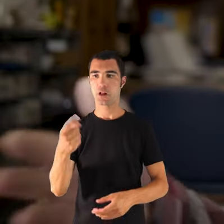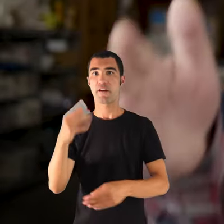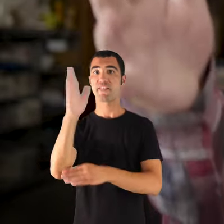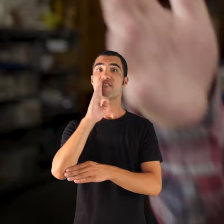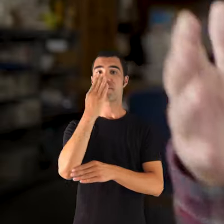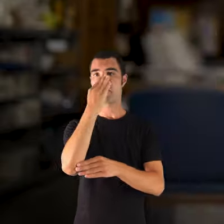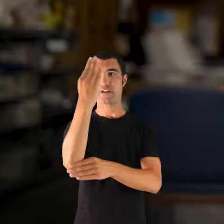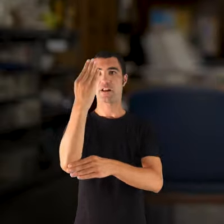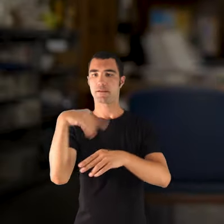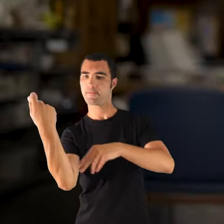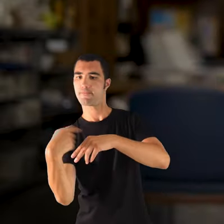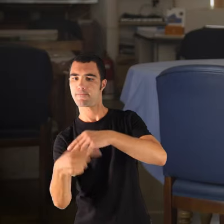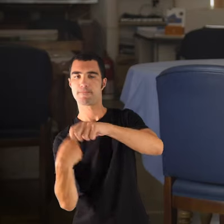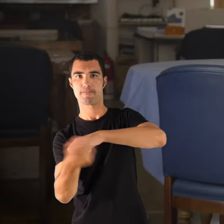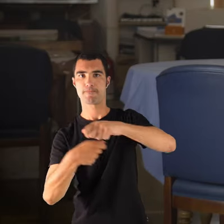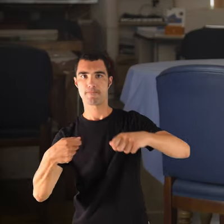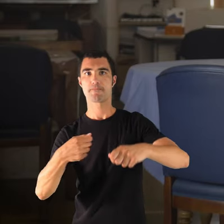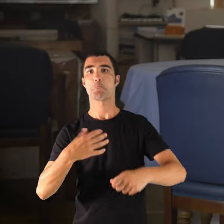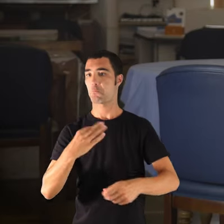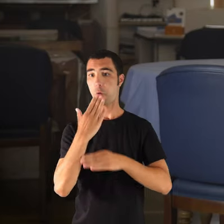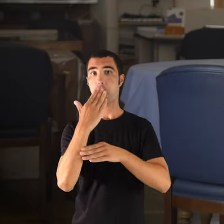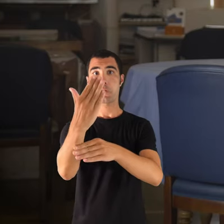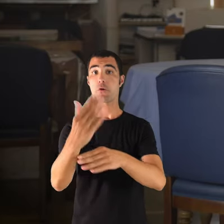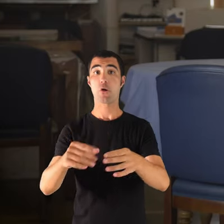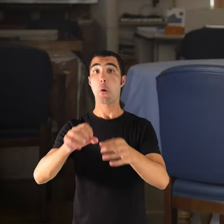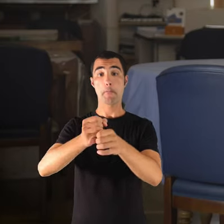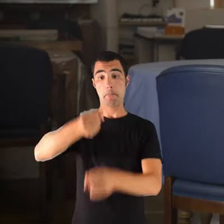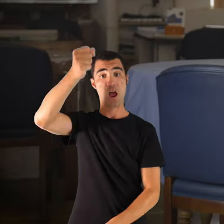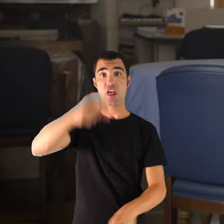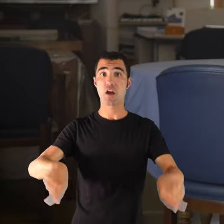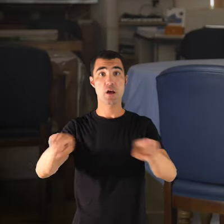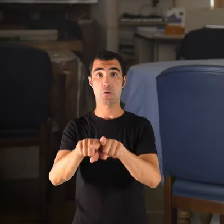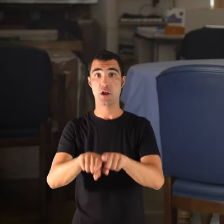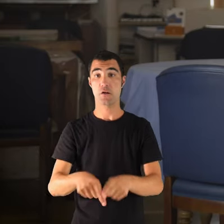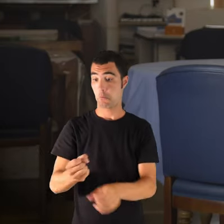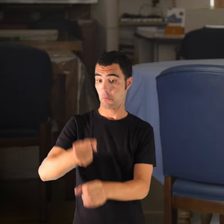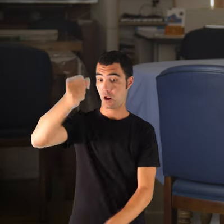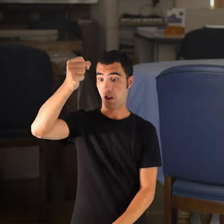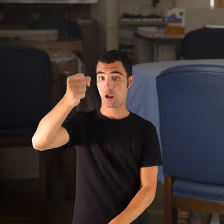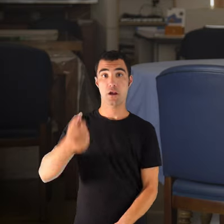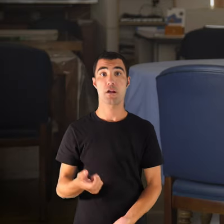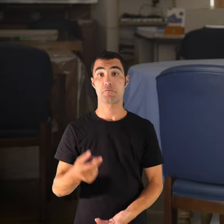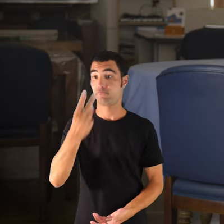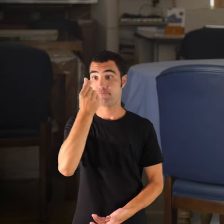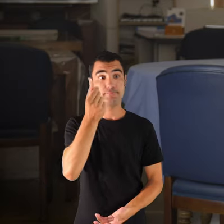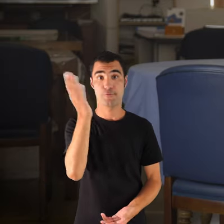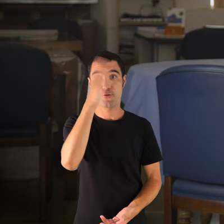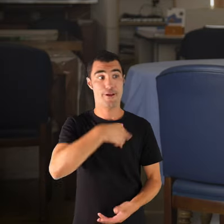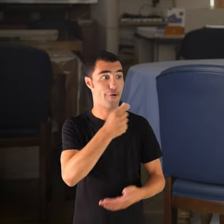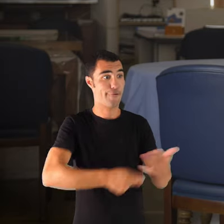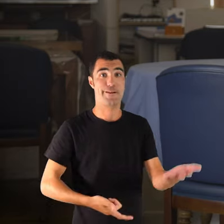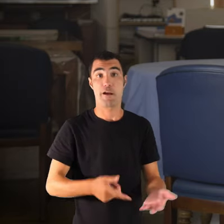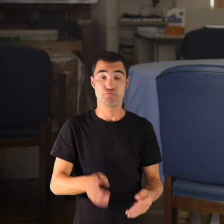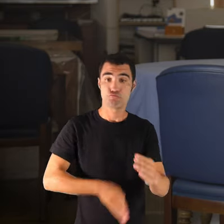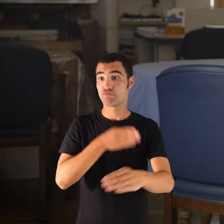fer-li fer-li la bola per poder anar a la bola. I els palos igual, el dia que anàvem que és un palo, perquè no hi havia d'on més per comprar un palo, anàvem